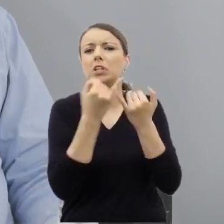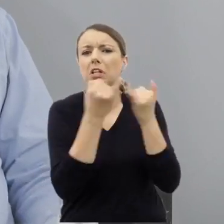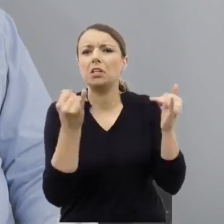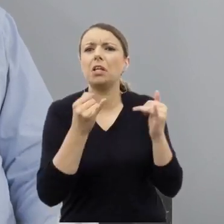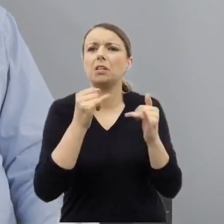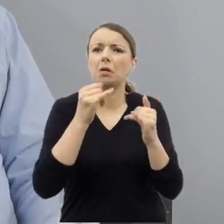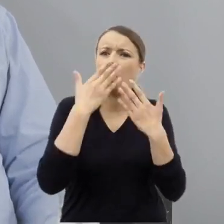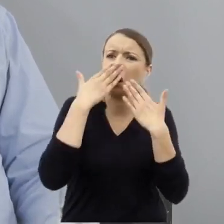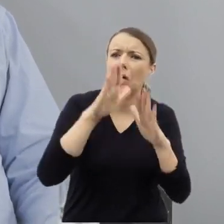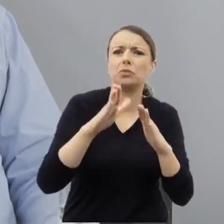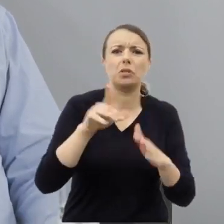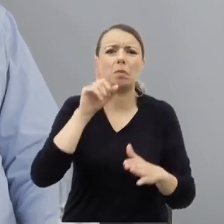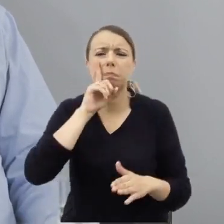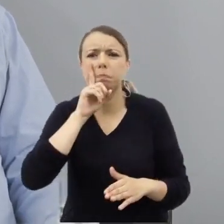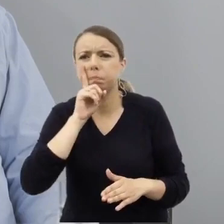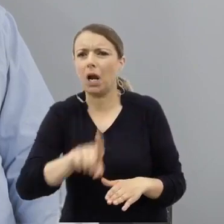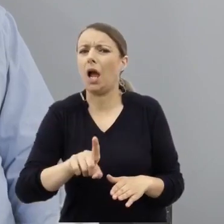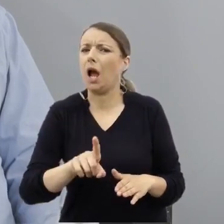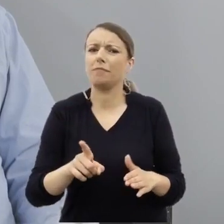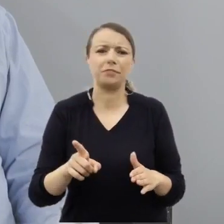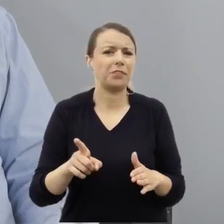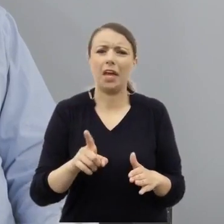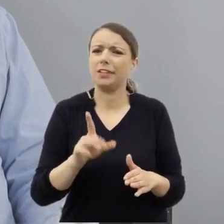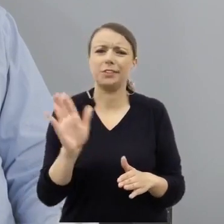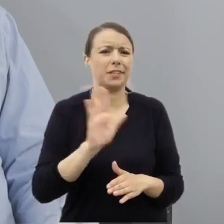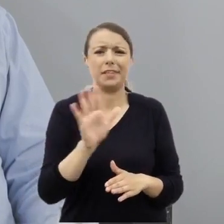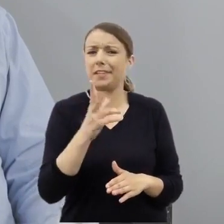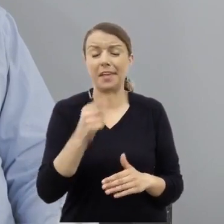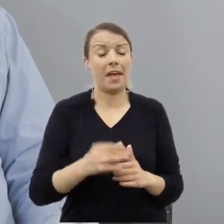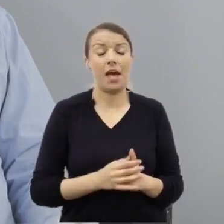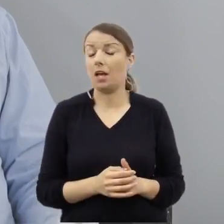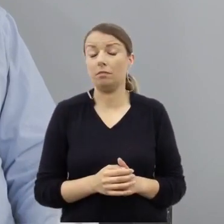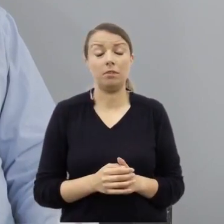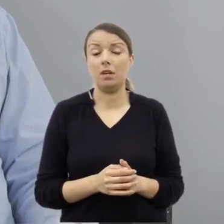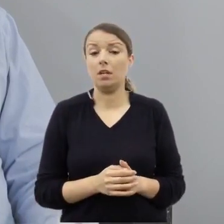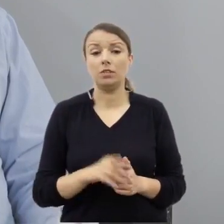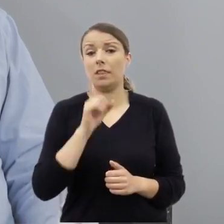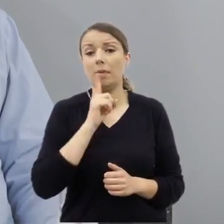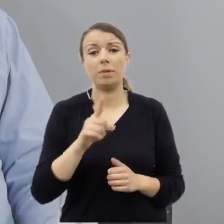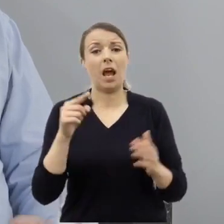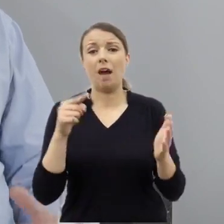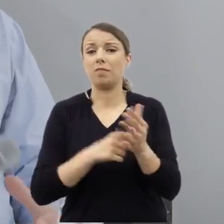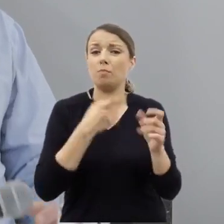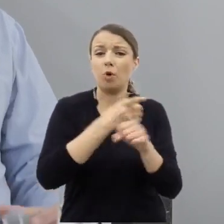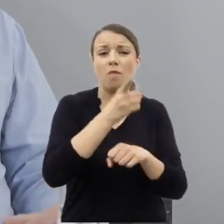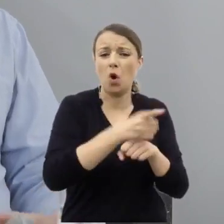całkowicie pozwalają nam odrzucić tą tezę o jakiejkolwiek prowokacji.